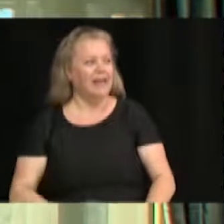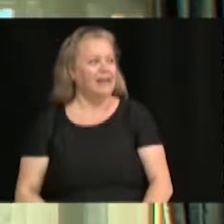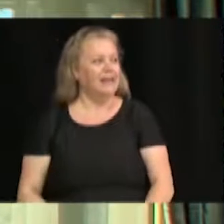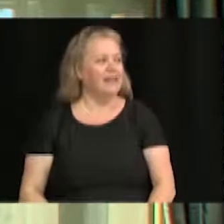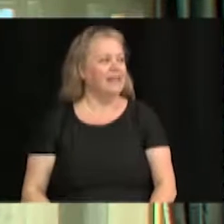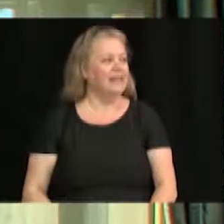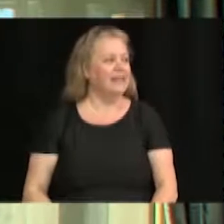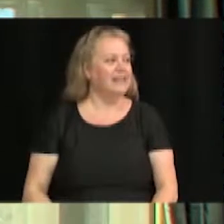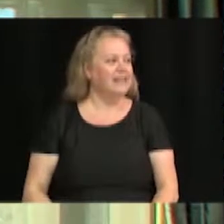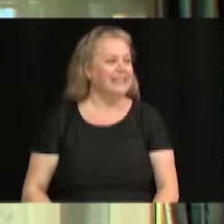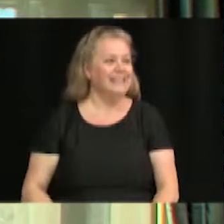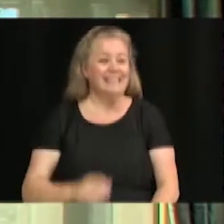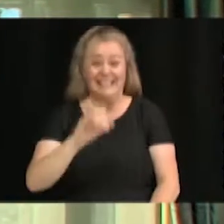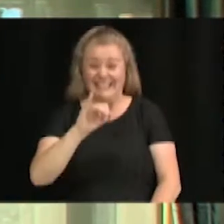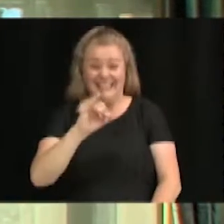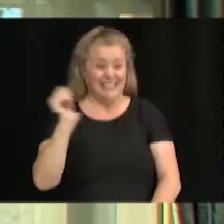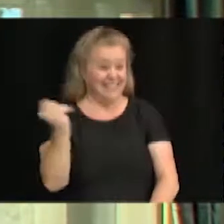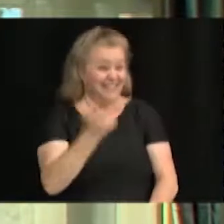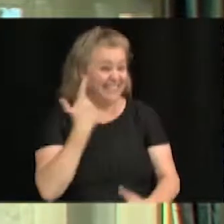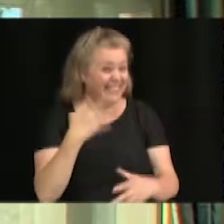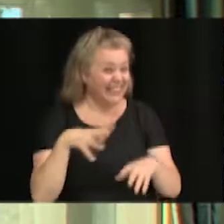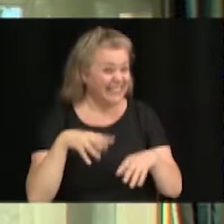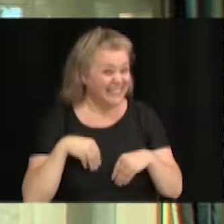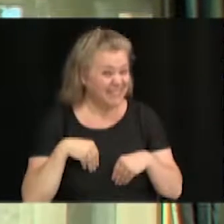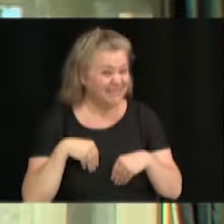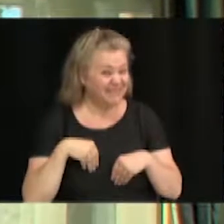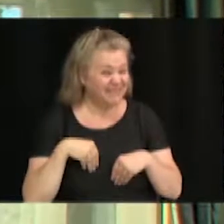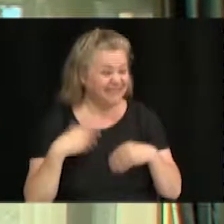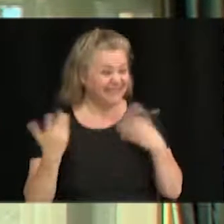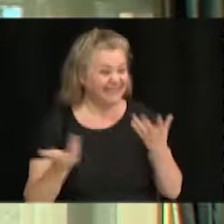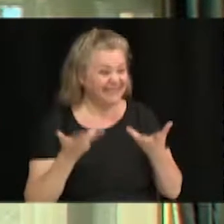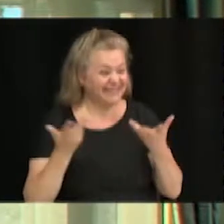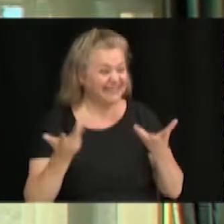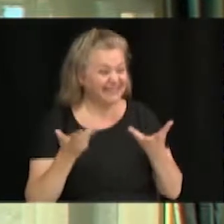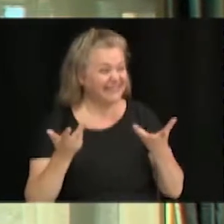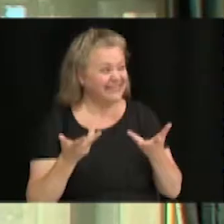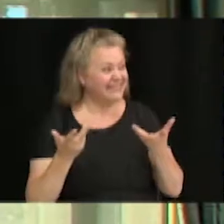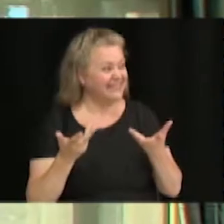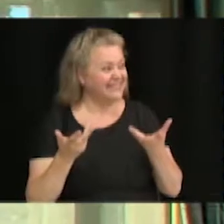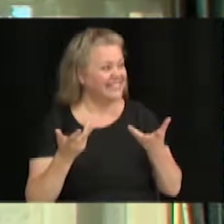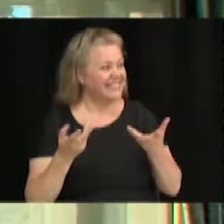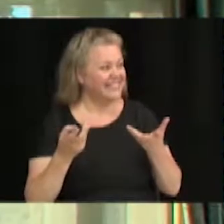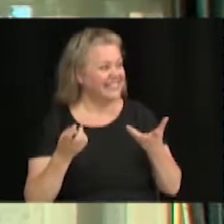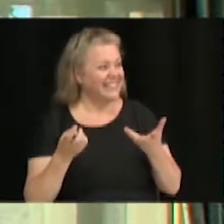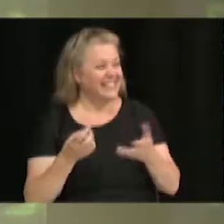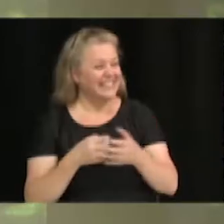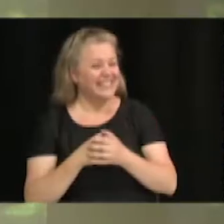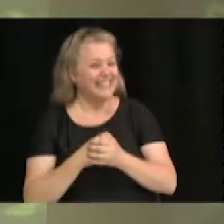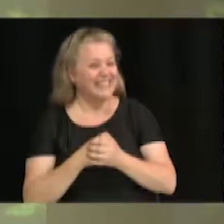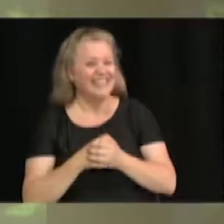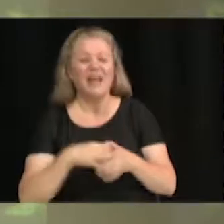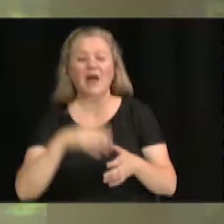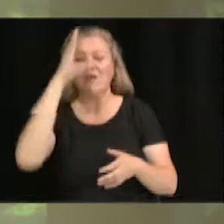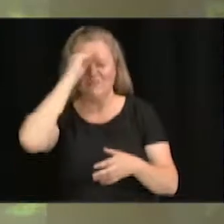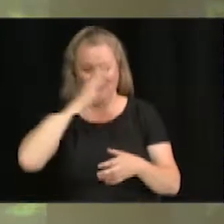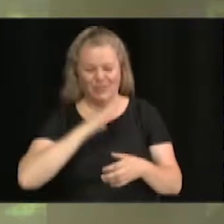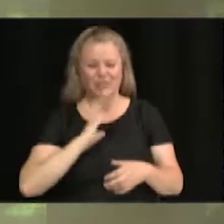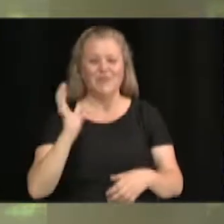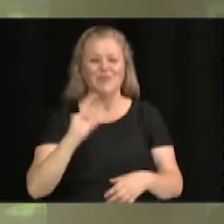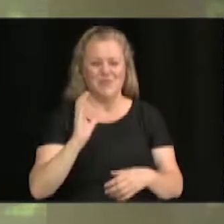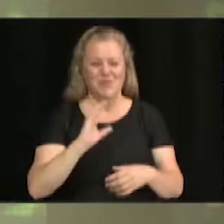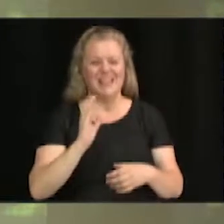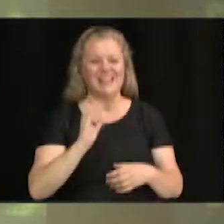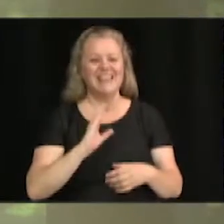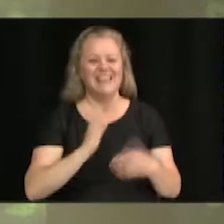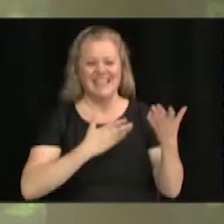si les autres veulent, ça me prend une résolution. Ils veulent en tous les aspects. M. Côté, vous êtes prêt à